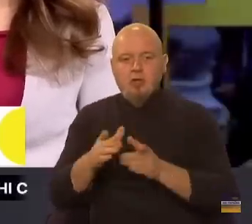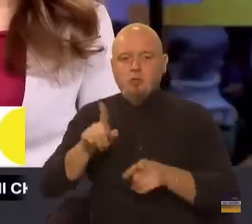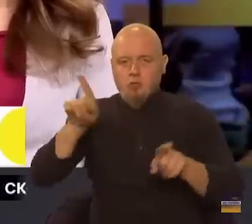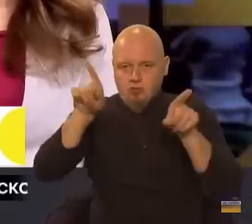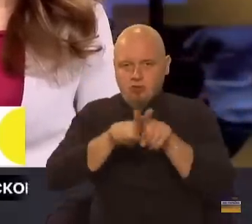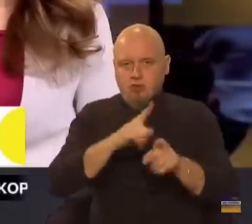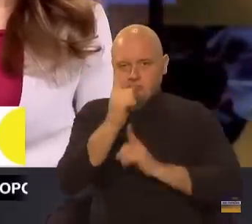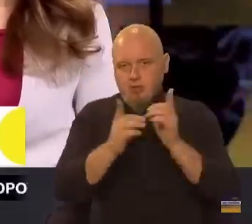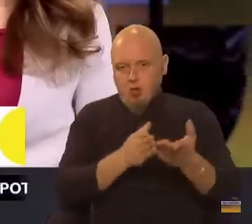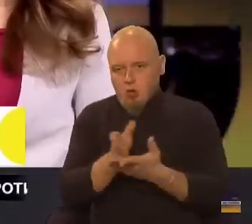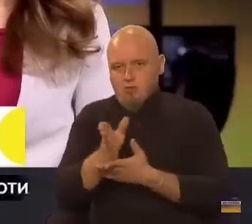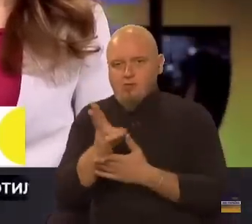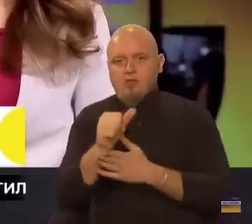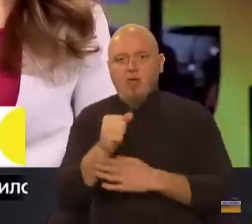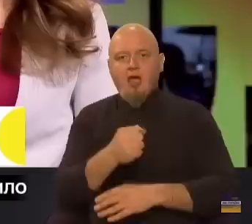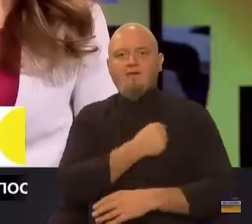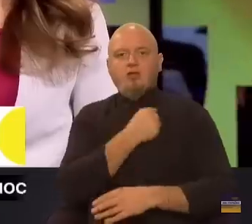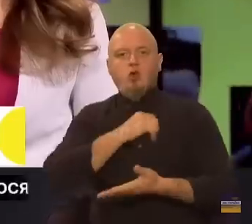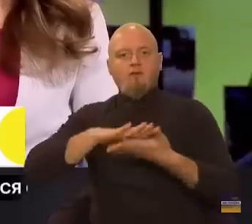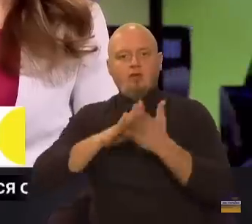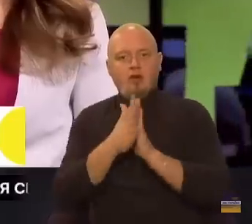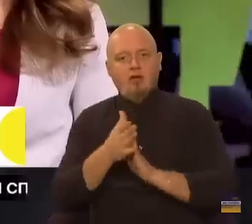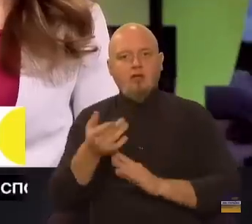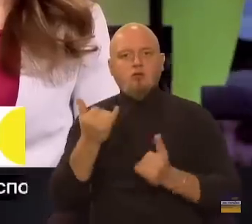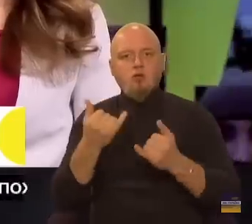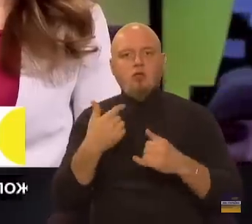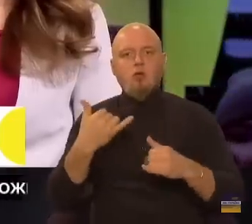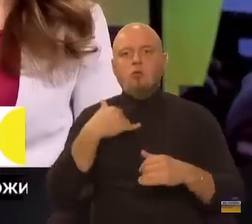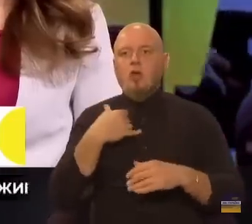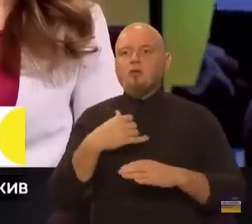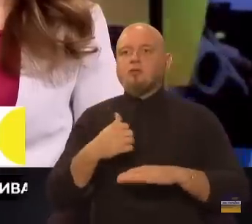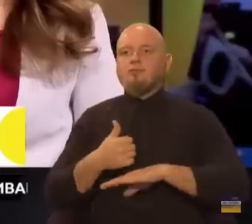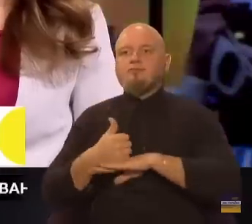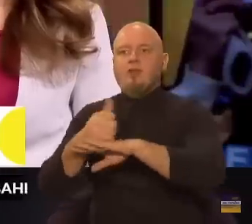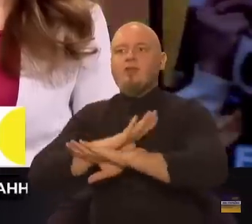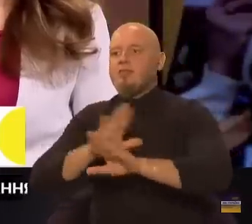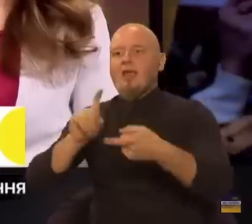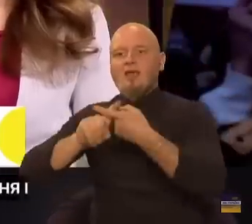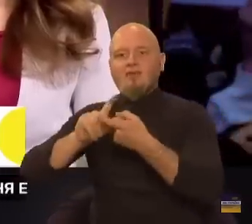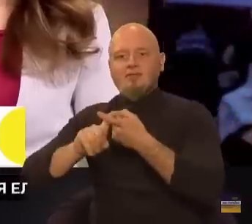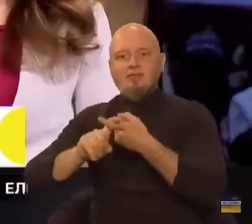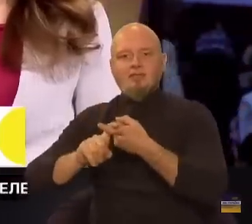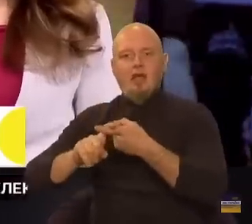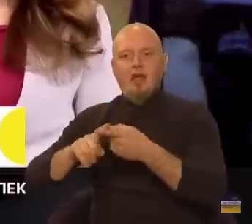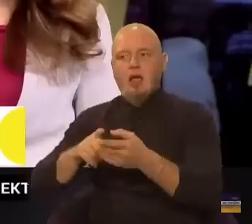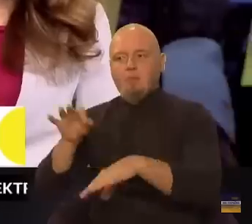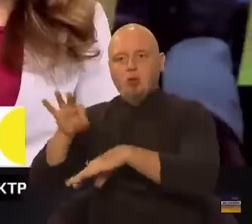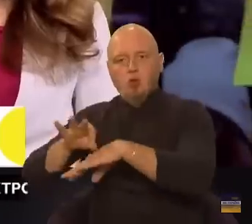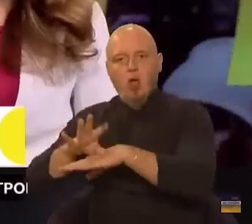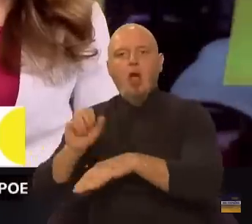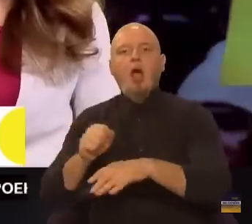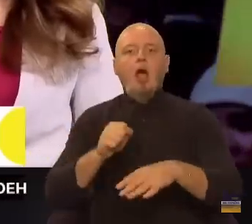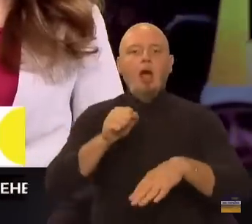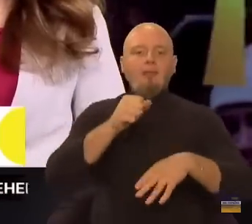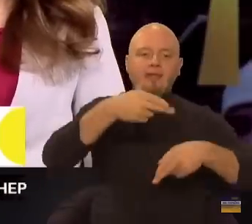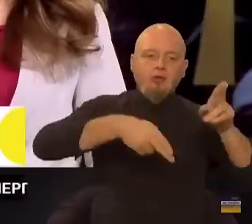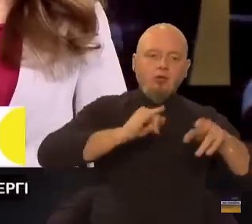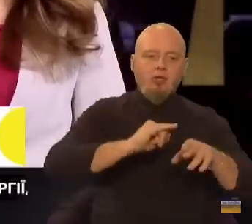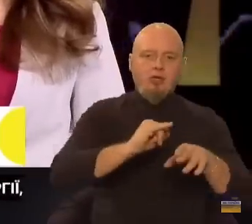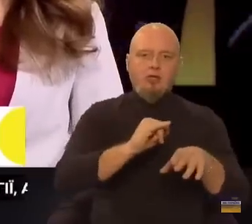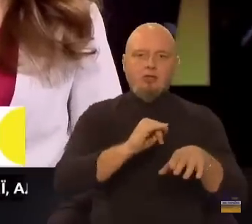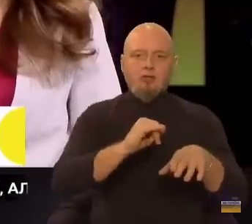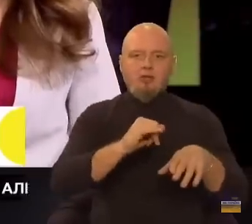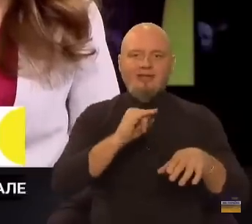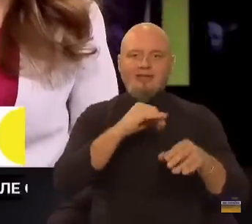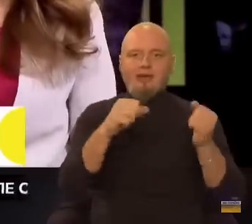рейки і сьогодні в нас привалює не інфекційна патологія, а хірургія і травматологія. Пане Вікторе, коротешненьке оточнення,